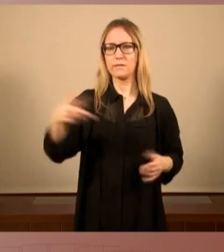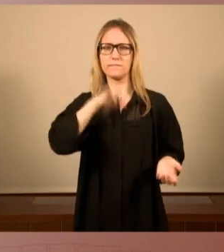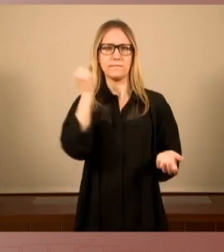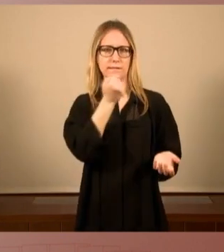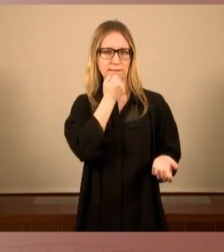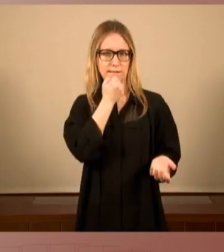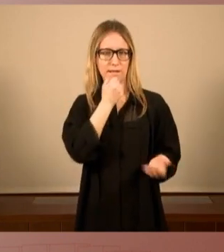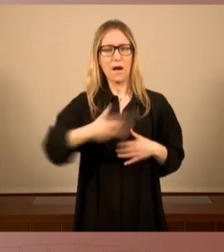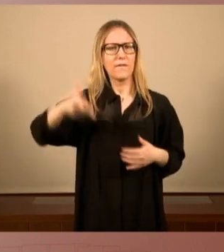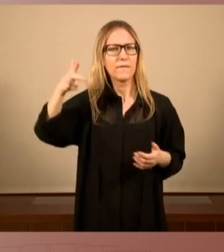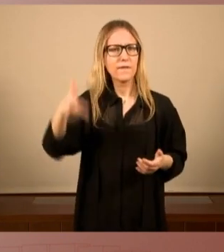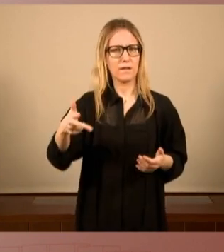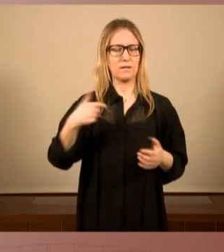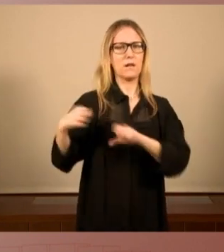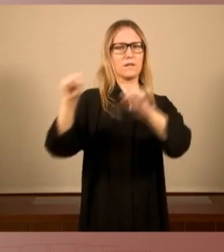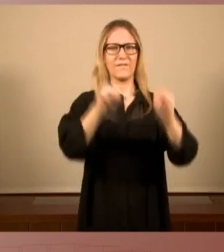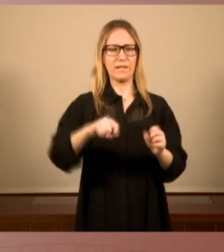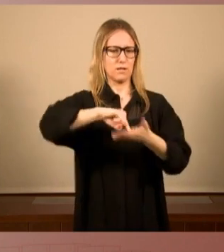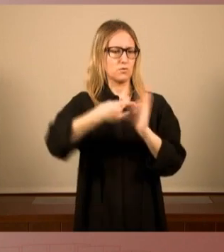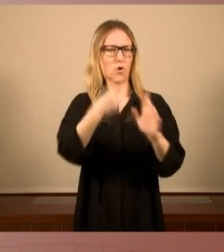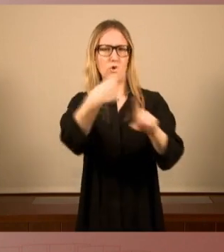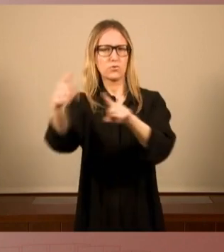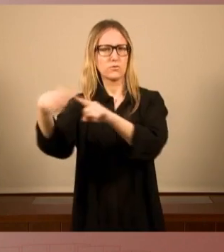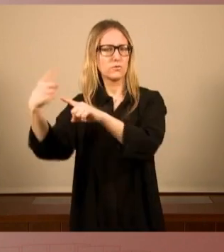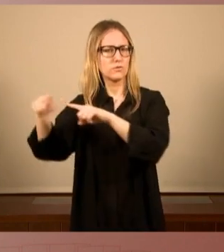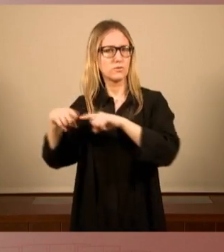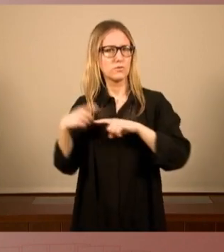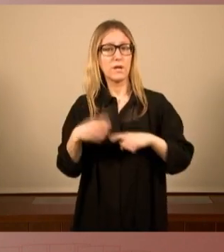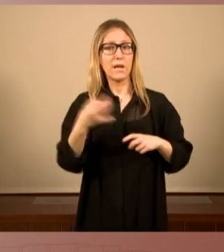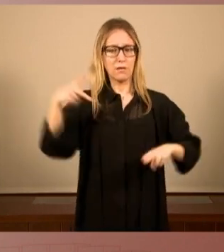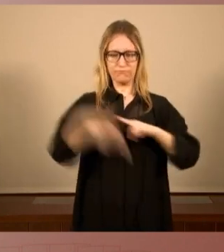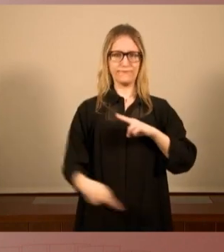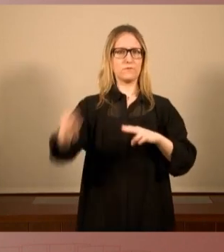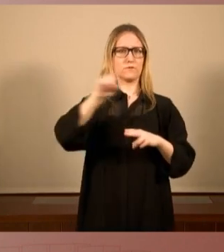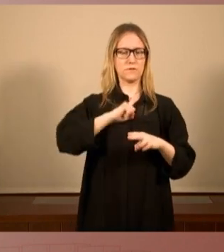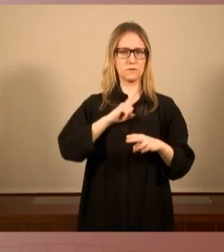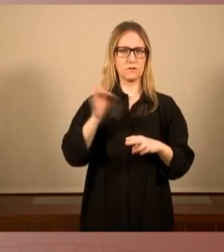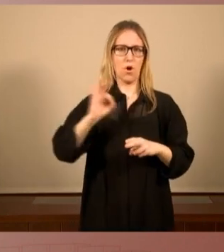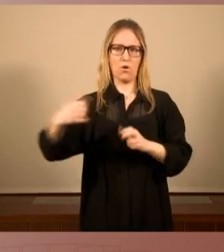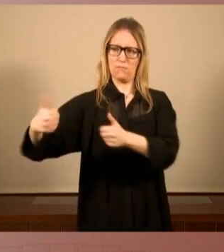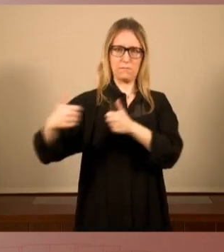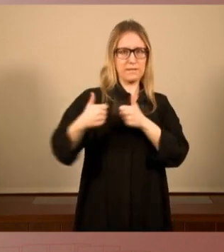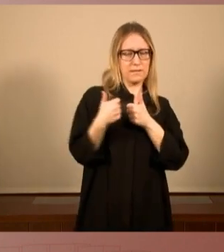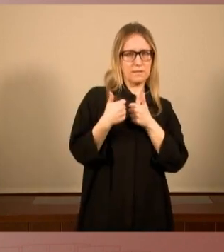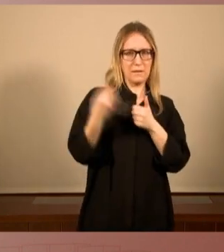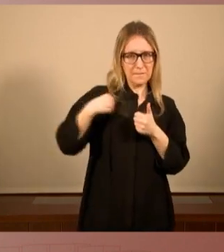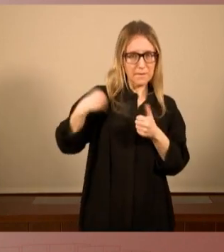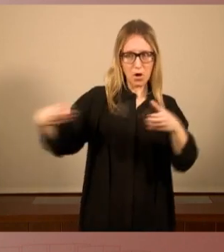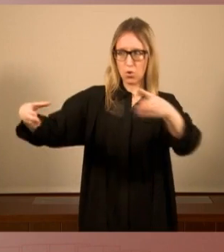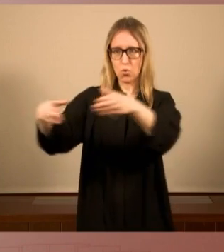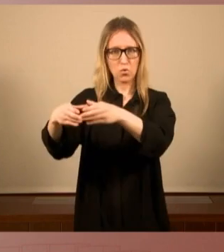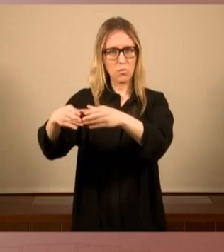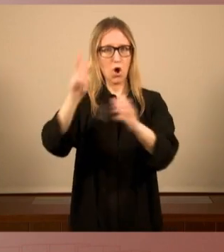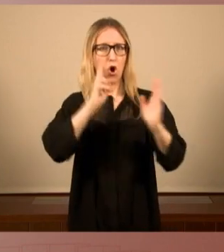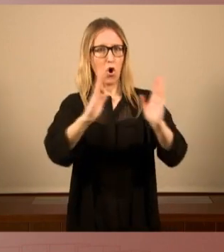el seu dret a defensar alternatives és mutilat és perseguit per les pròpies forces d'ordre